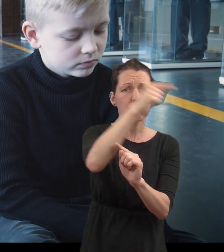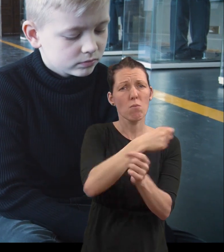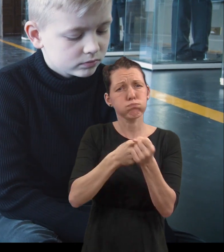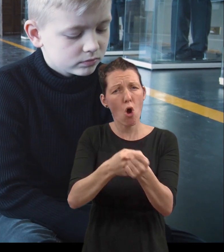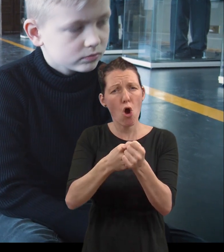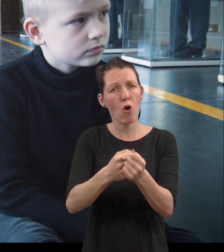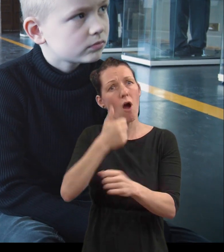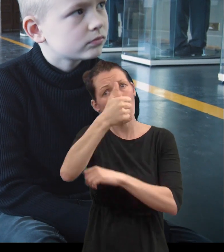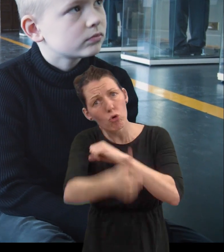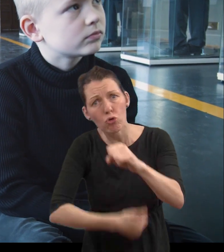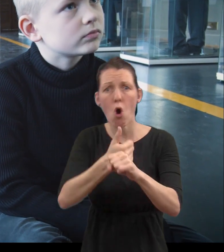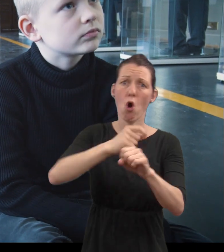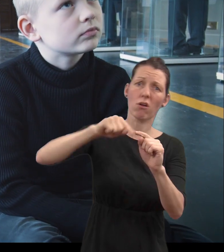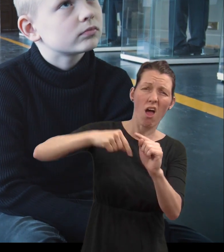muži